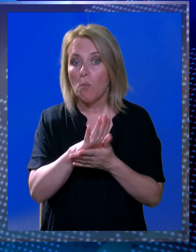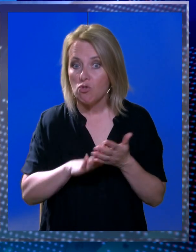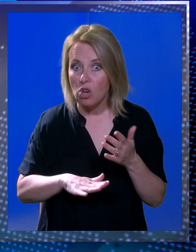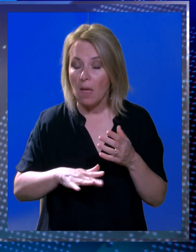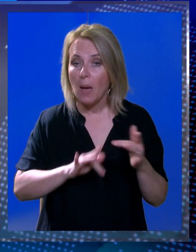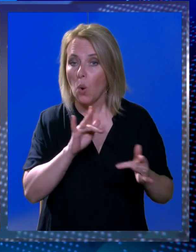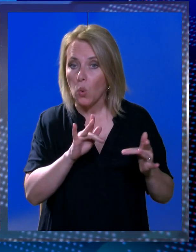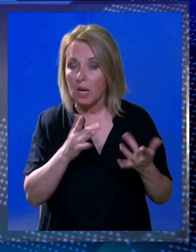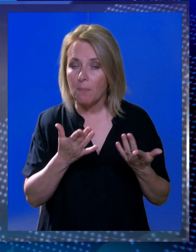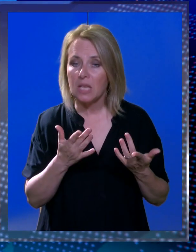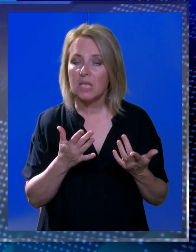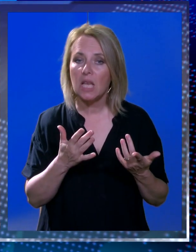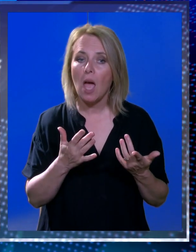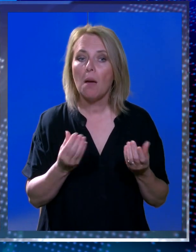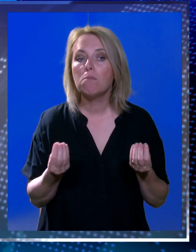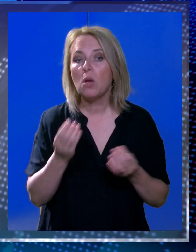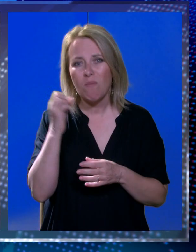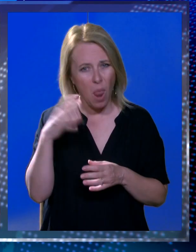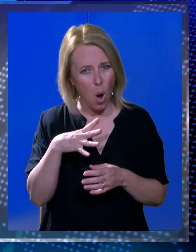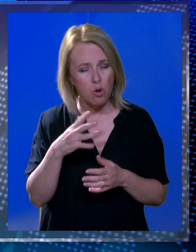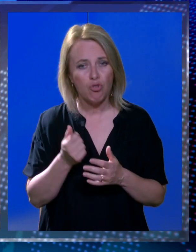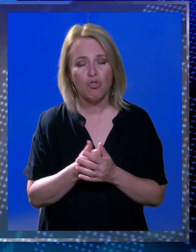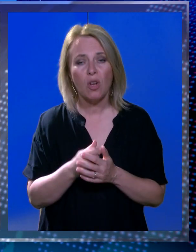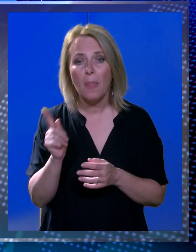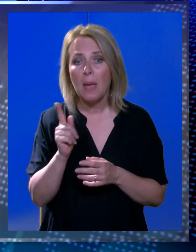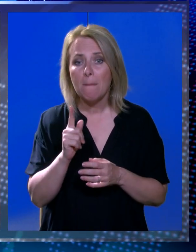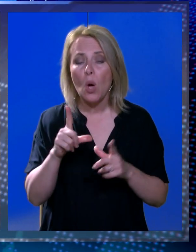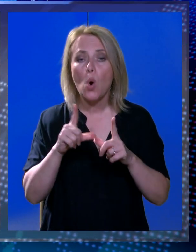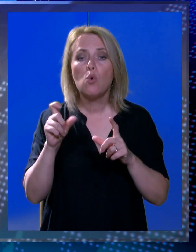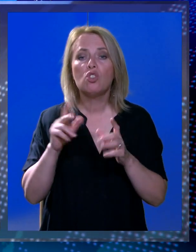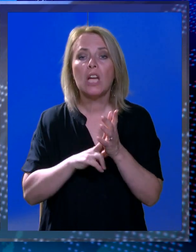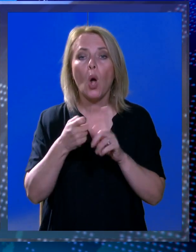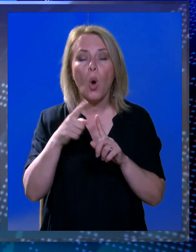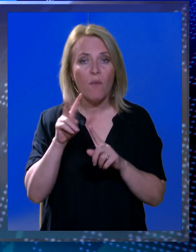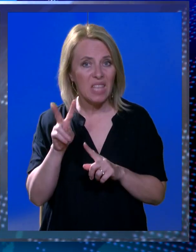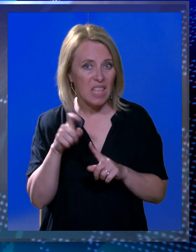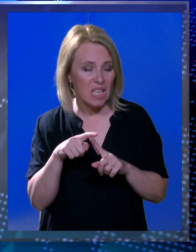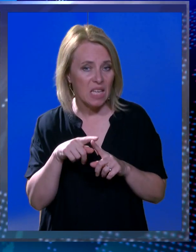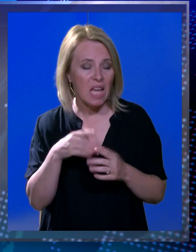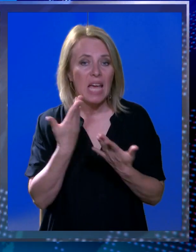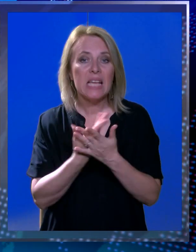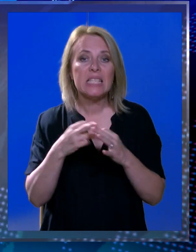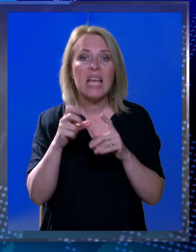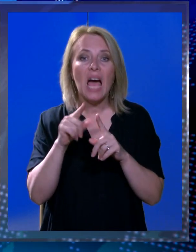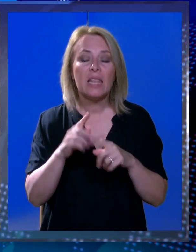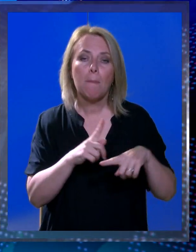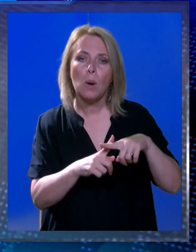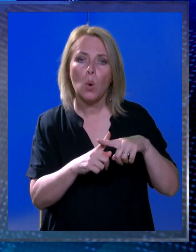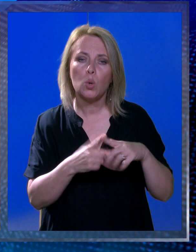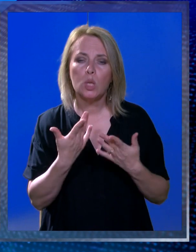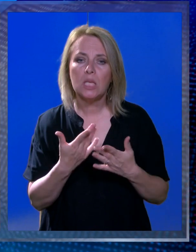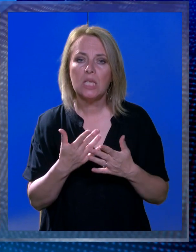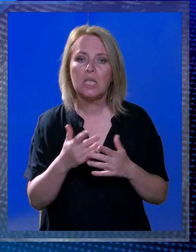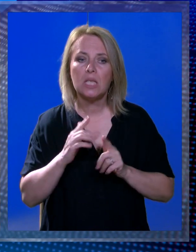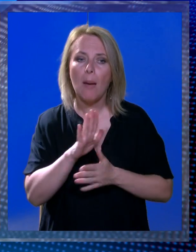start utakmice je bio loš nije bio učikovit Zadra plus je krenuo